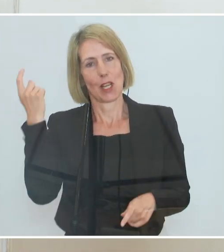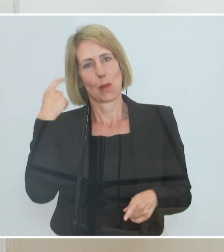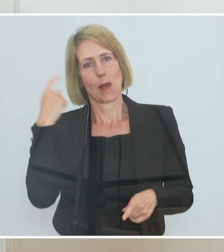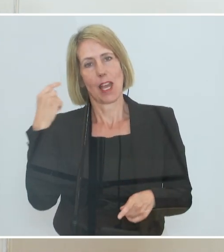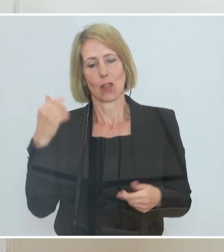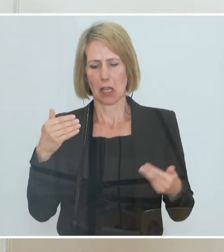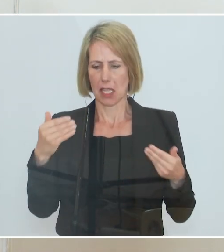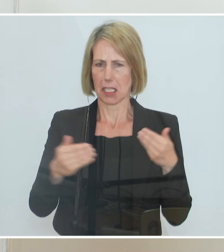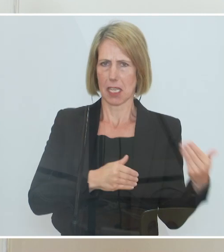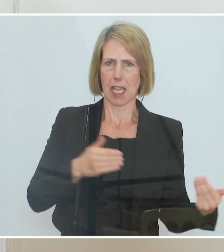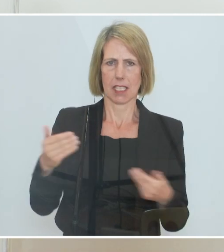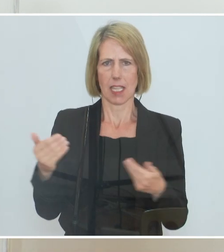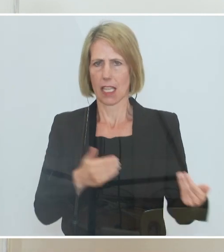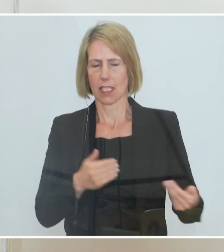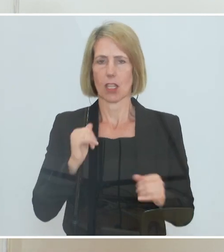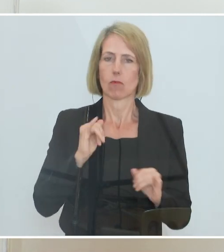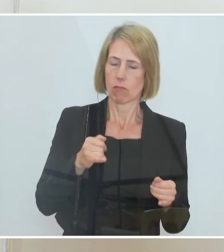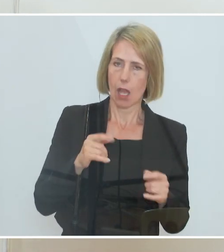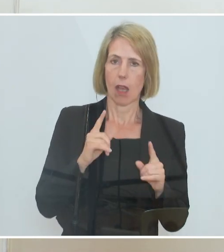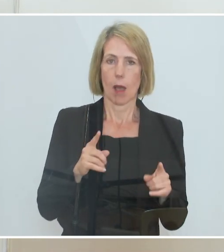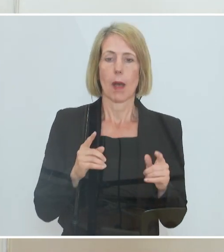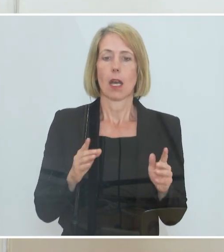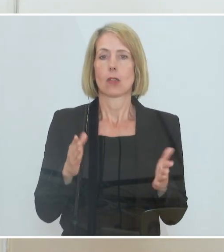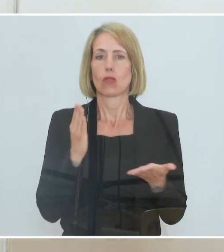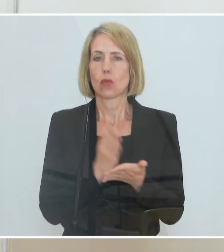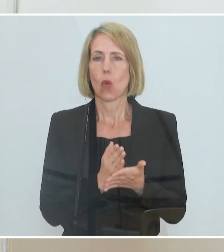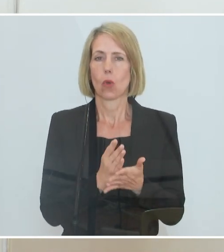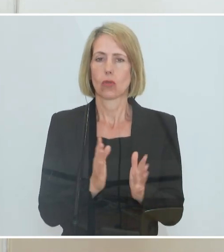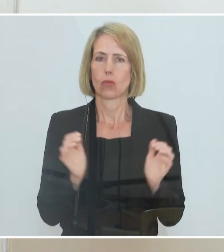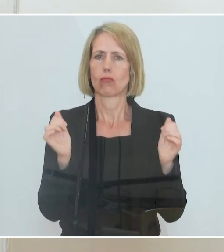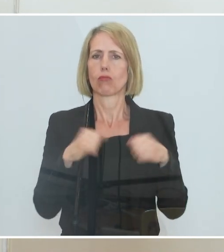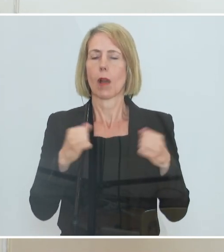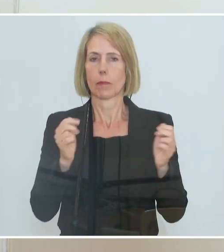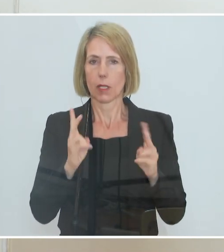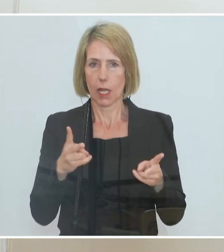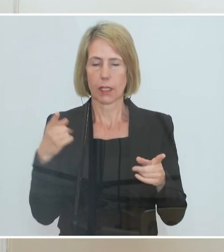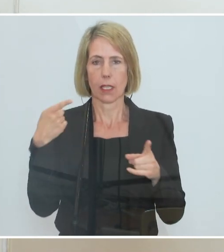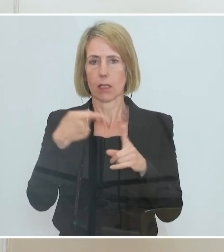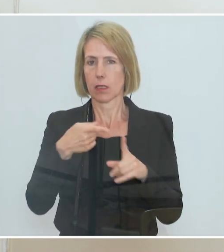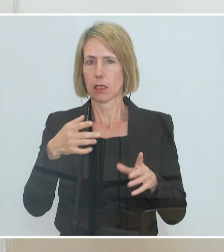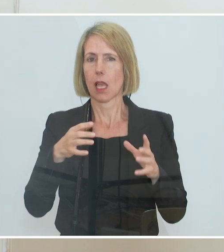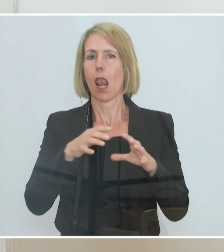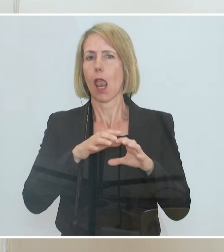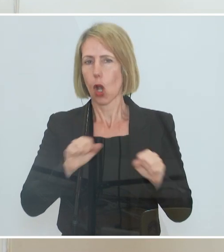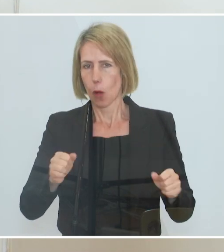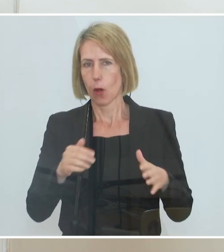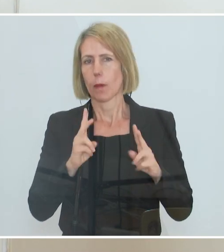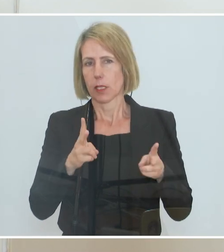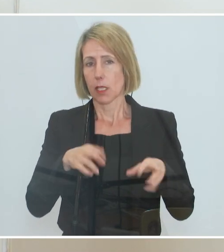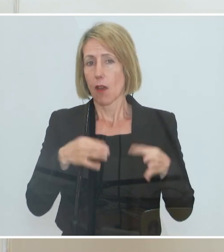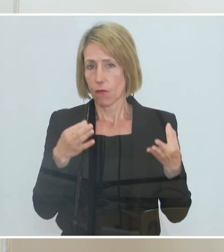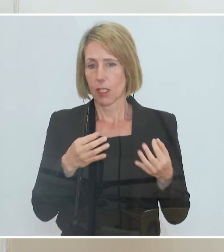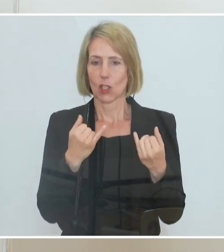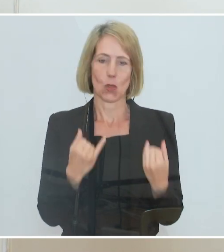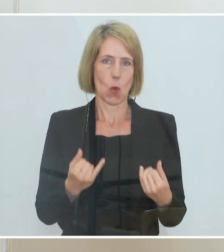ich glaube, das Wichtige ist, dass man aufeinander zugeht und am Ende des Tages oder am Ziel sozusagen auch einen Kompromiss findet. Der ist heute gelungen,